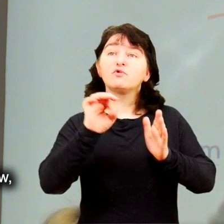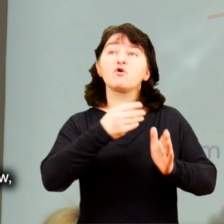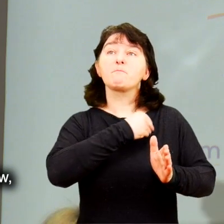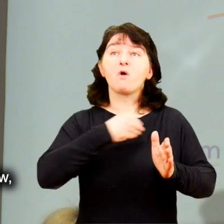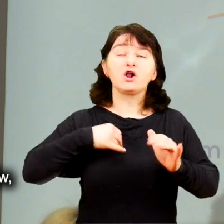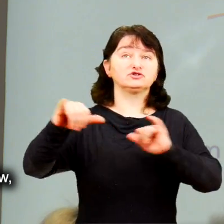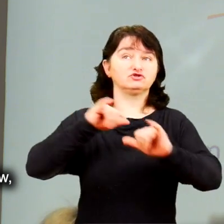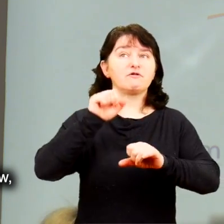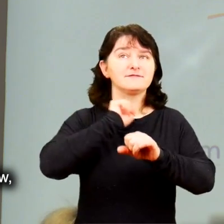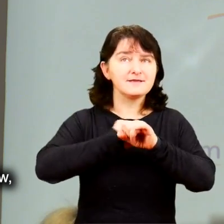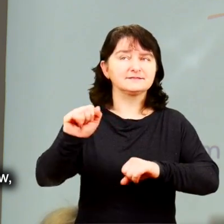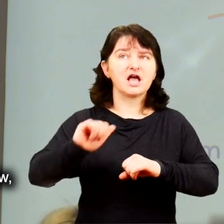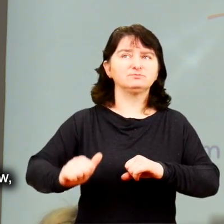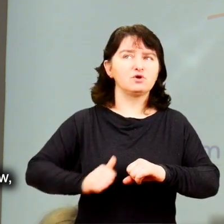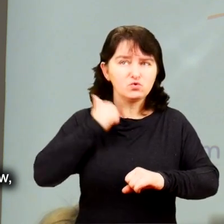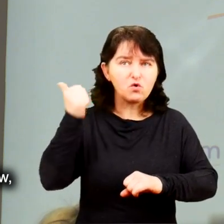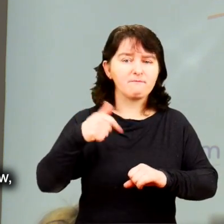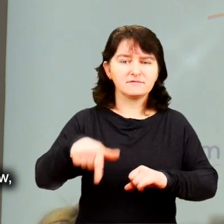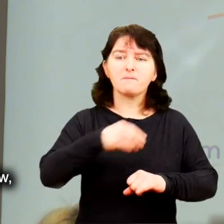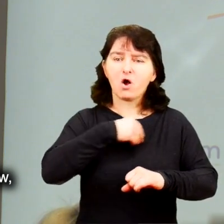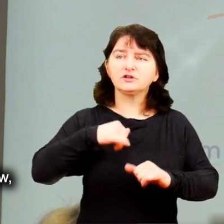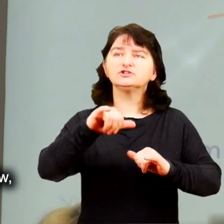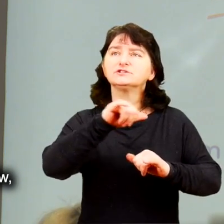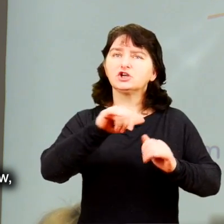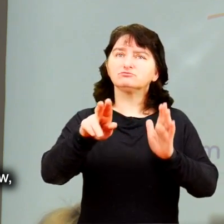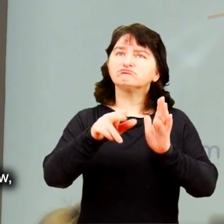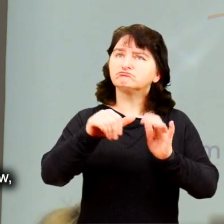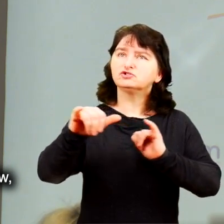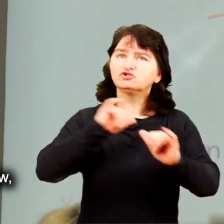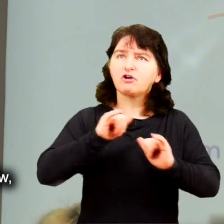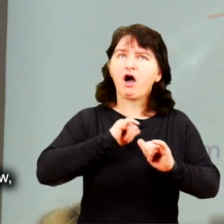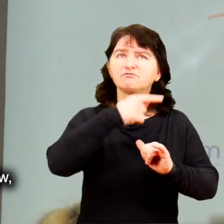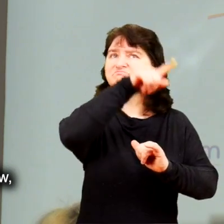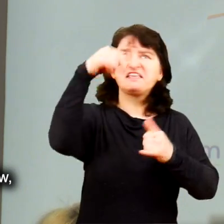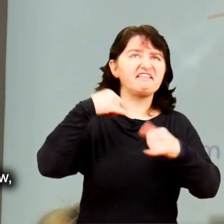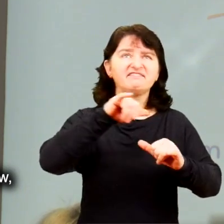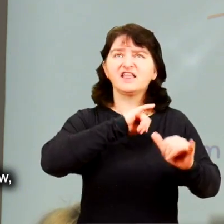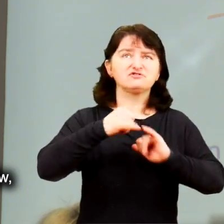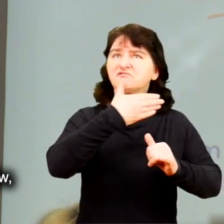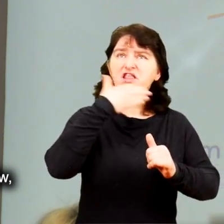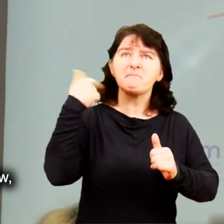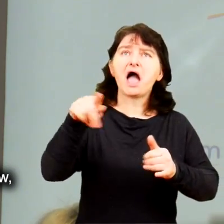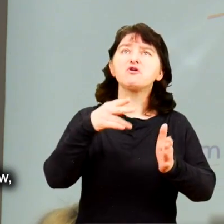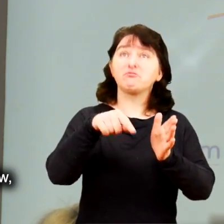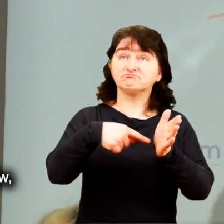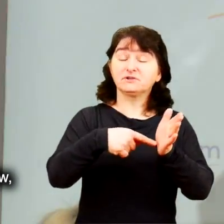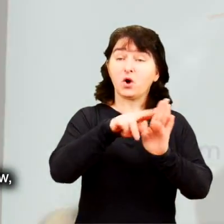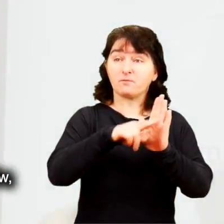rządu, z którego możemy być dumni i chyba jesteśmy jednym z nielicznych rządów, który może takim programem się